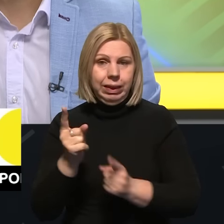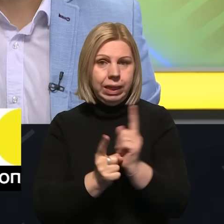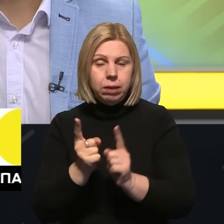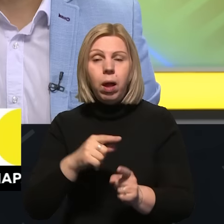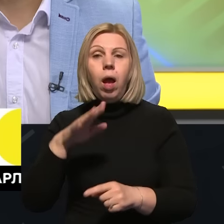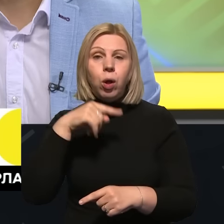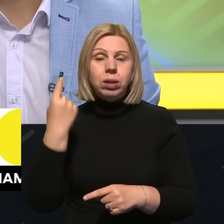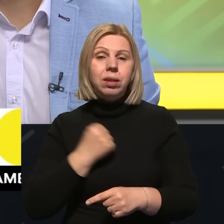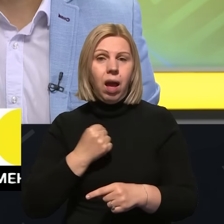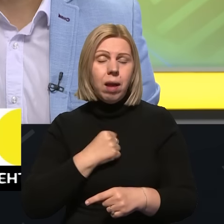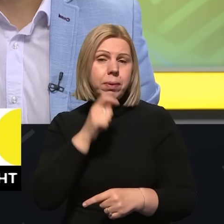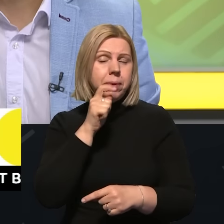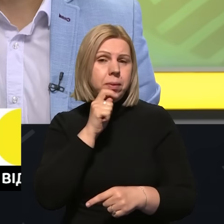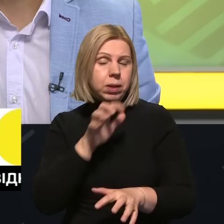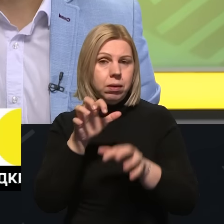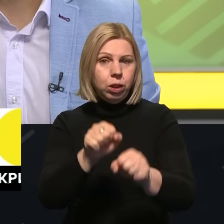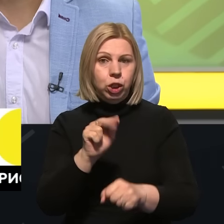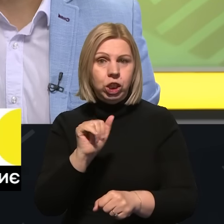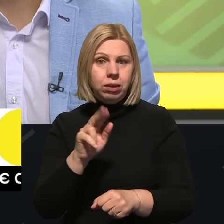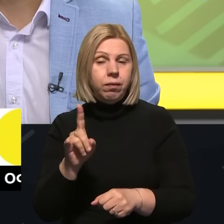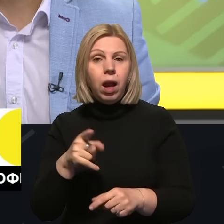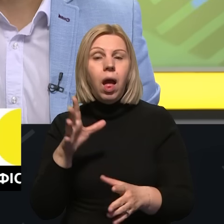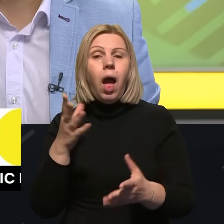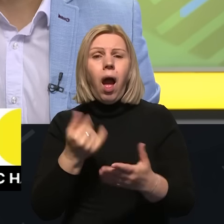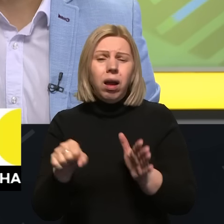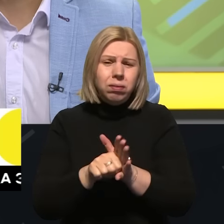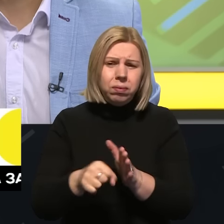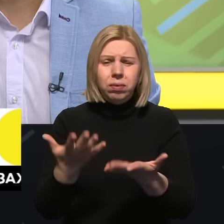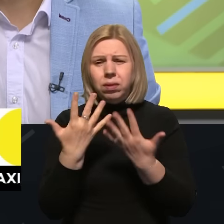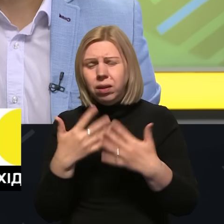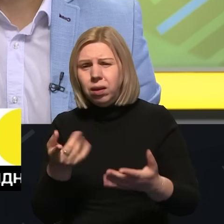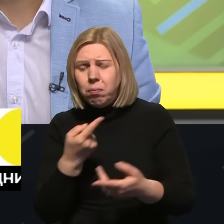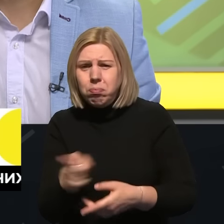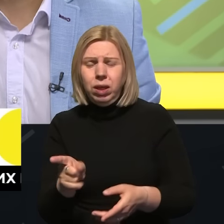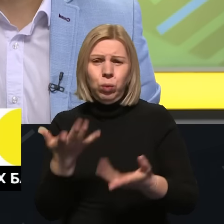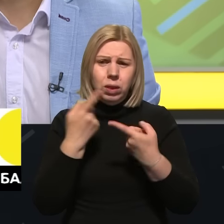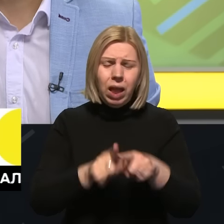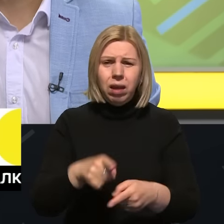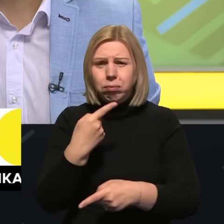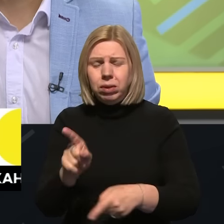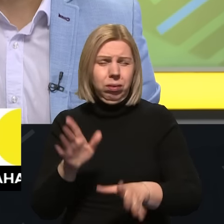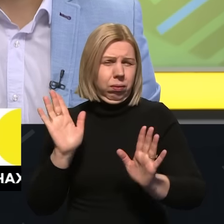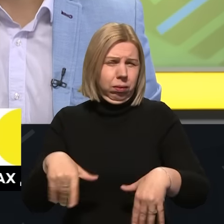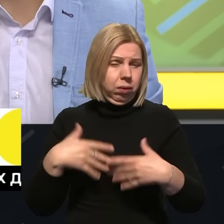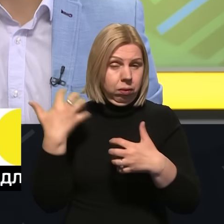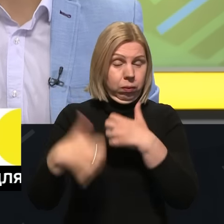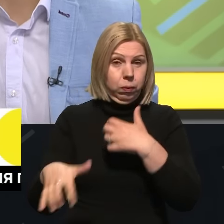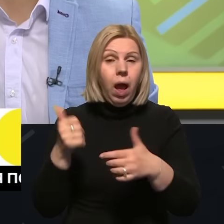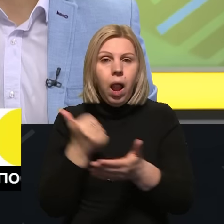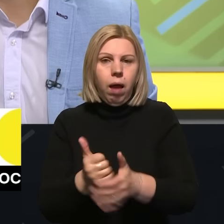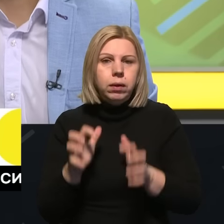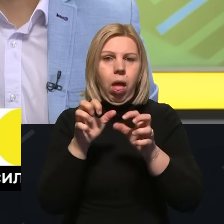армія намагається захопити це місто, не рахуючись із втратами і свого особового складу, і техніки. Ворог там продовжує